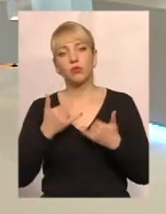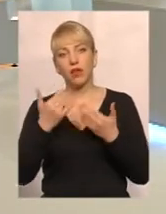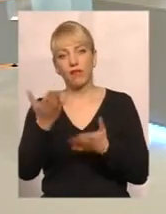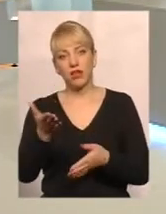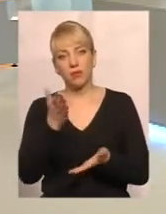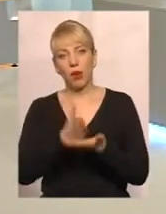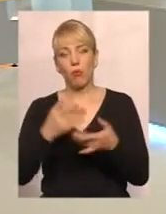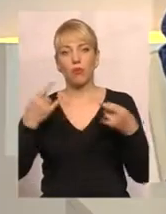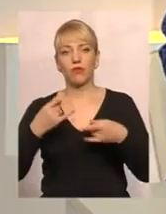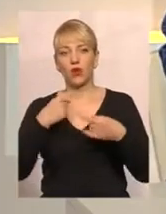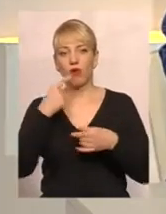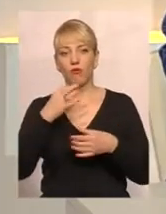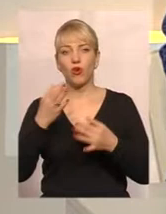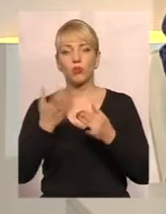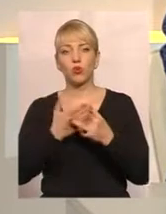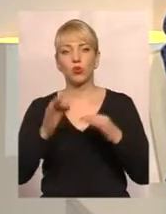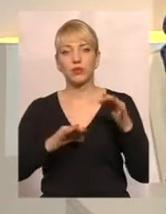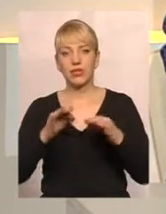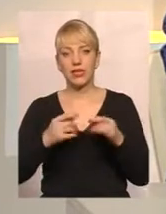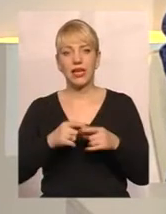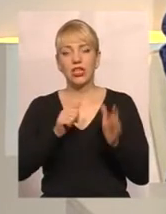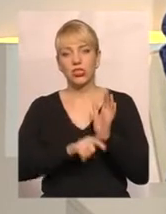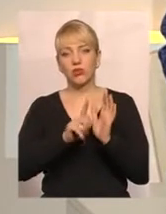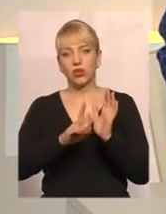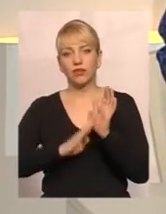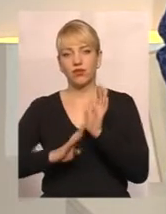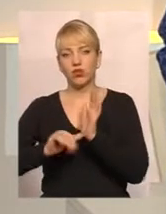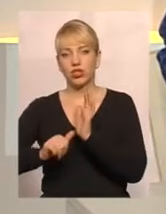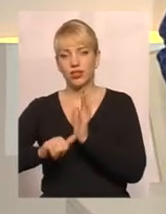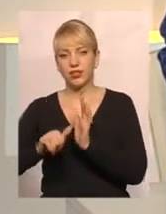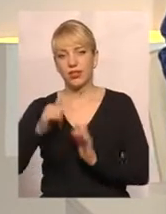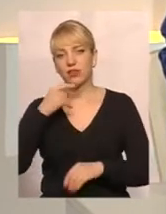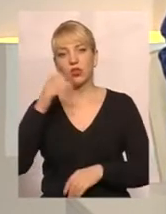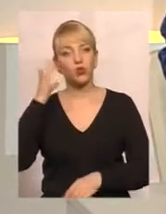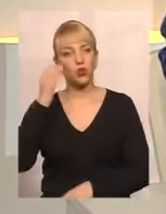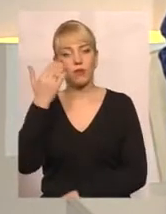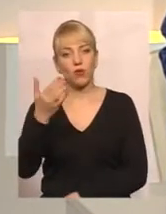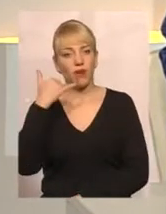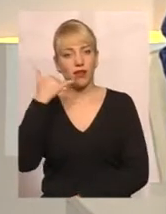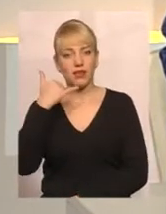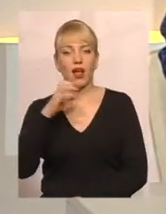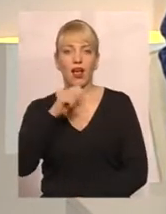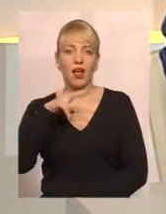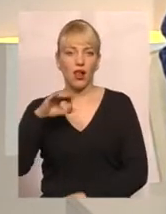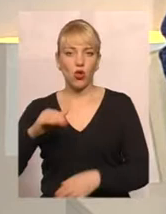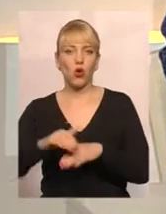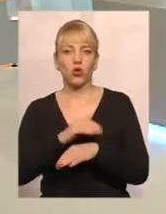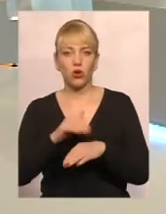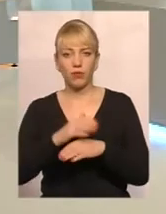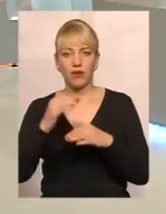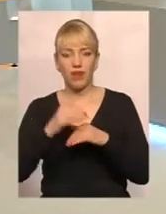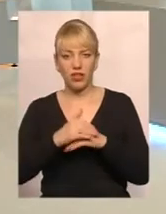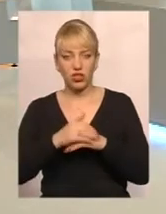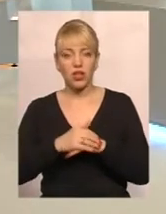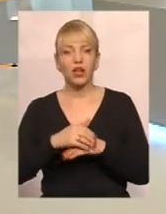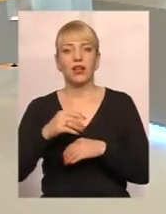ефірі. Сьогодні говоримо про субсидії 61,90,60. Слухаємо вас, говоріть, будь ласка. Алло, добрий вечір. Добрий вечір.